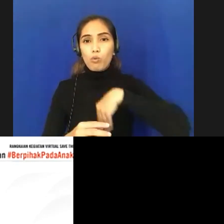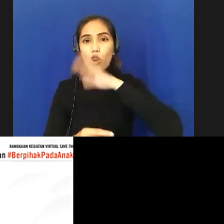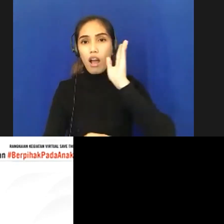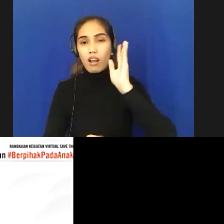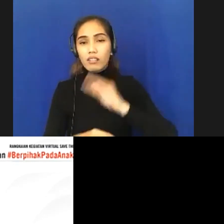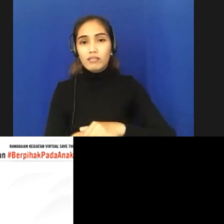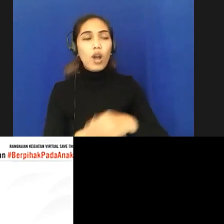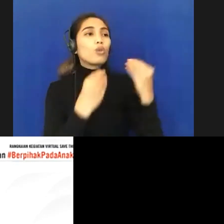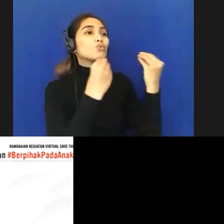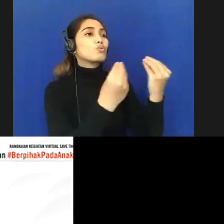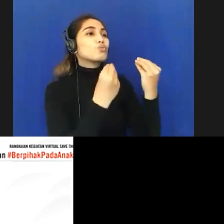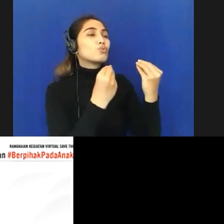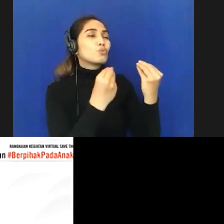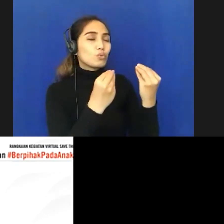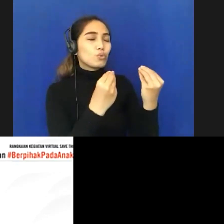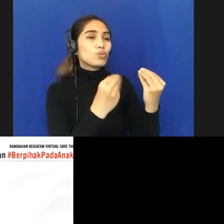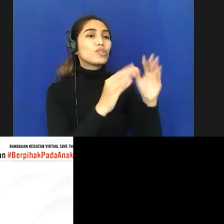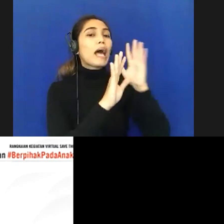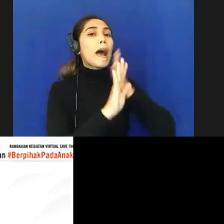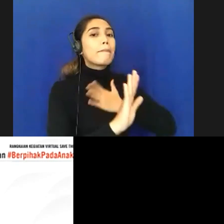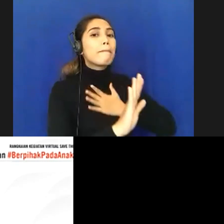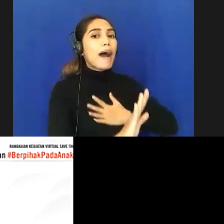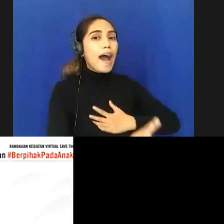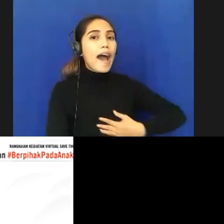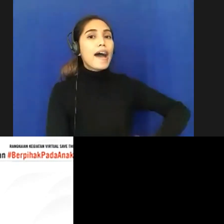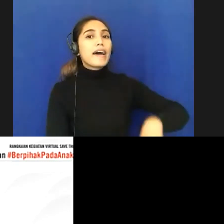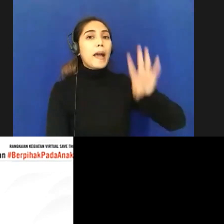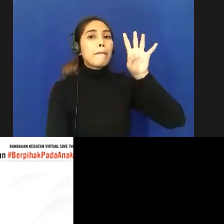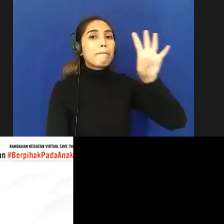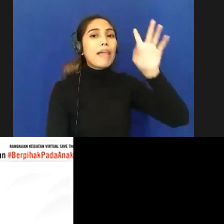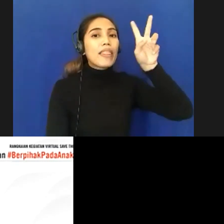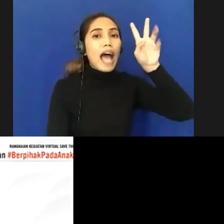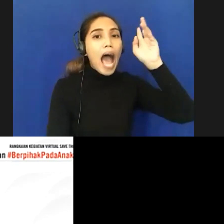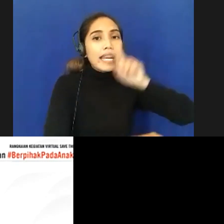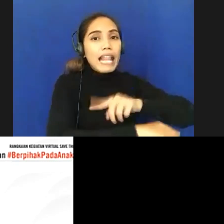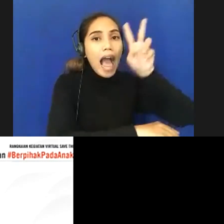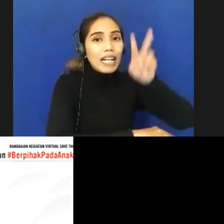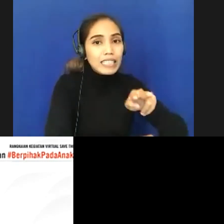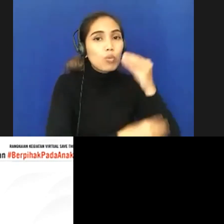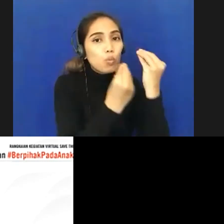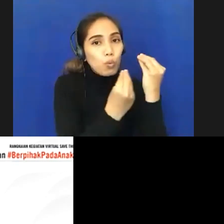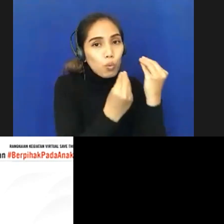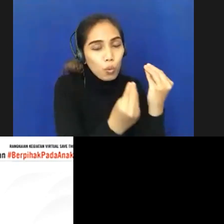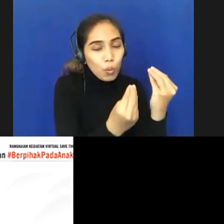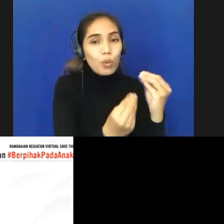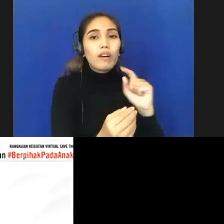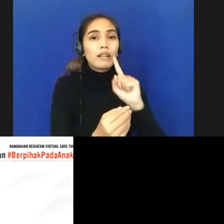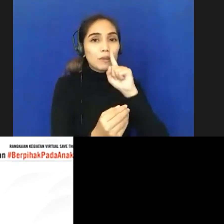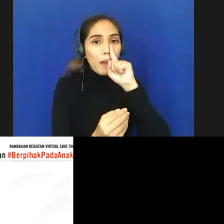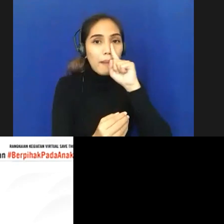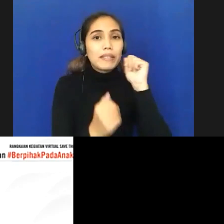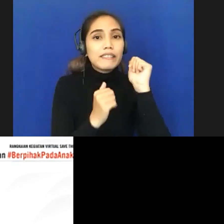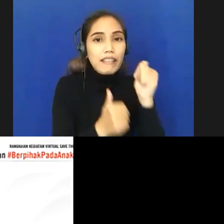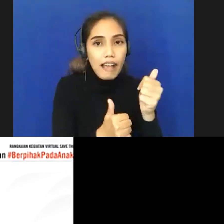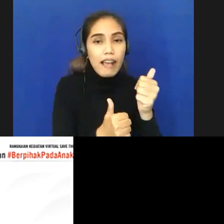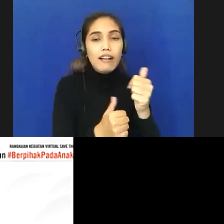bersabar dulu 4 hari lagi 10 hari baru diambil swab lagi kalau negatif baru bisa kembali jadi mungkin hal-hal ini